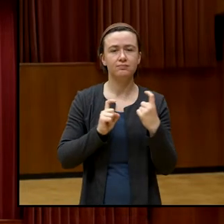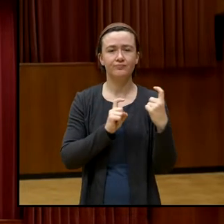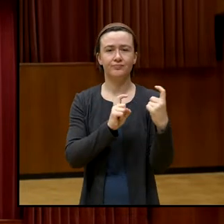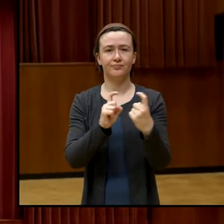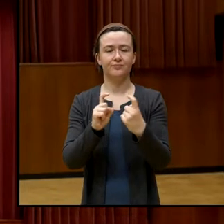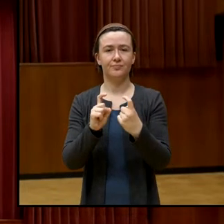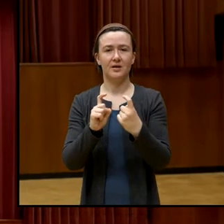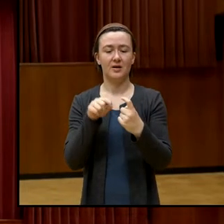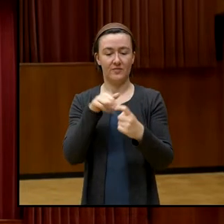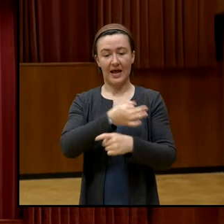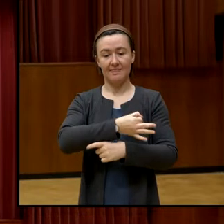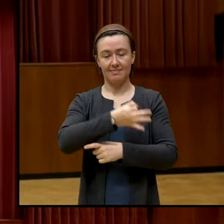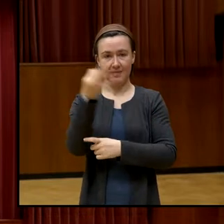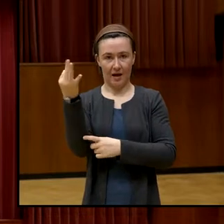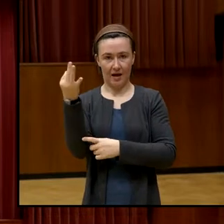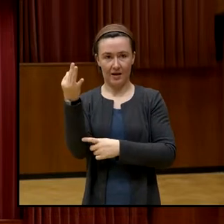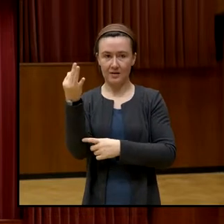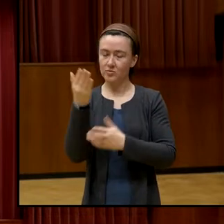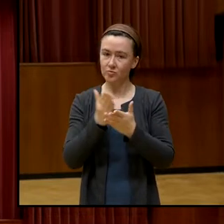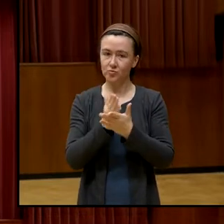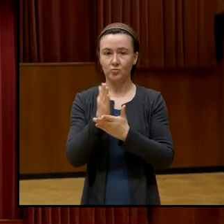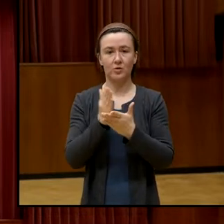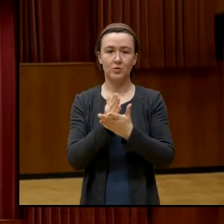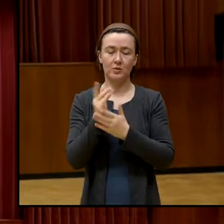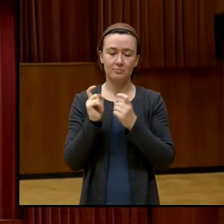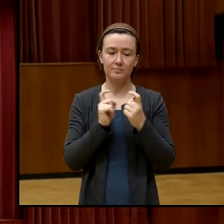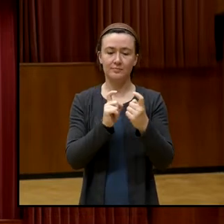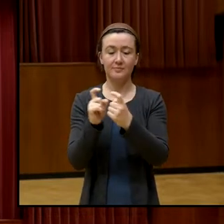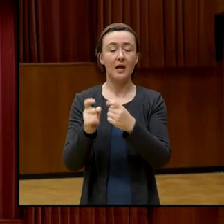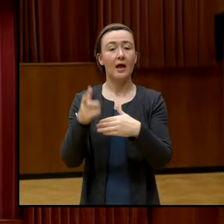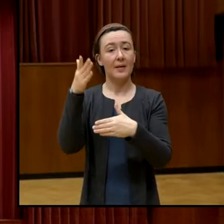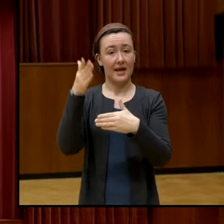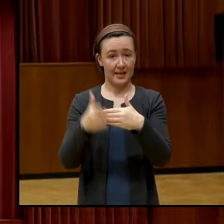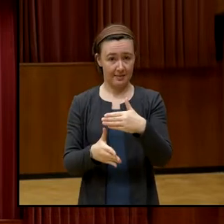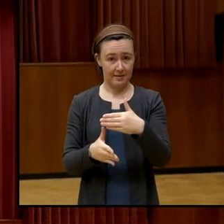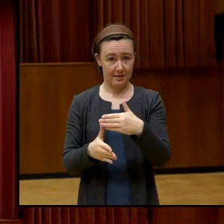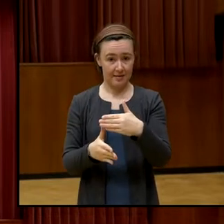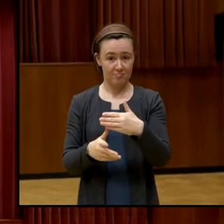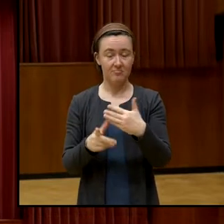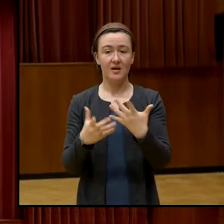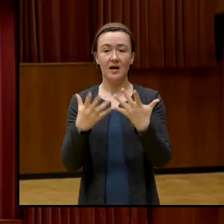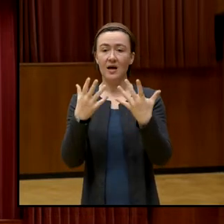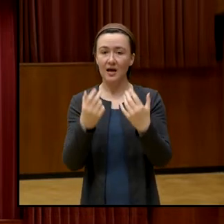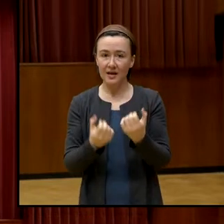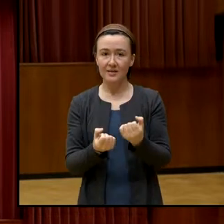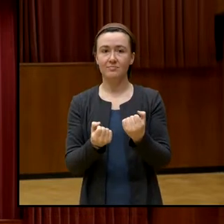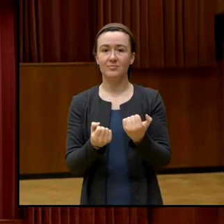Ende von dem Tag, also das ist den ganzen Tag verlaufen, dass dann sehr positive